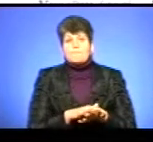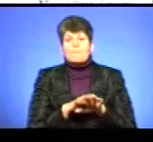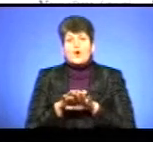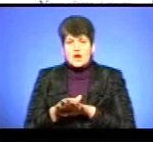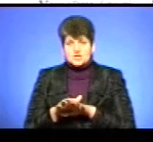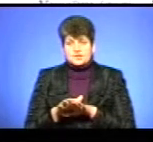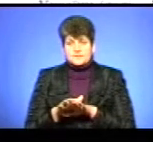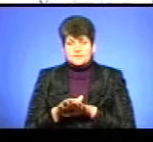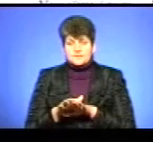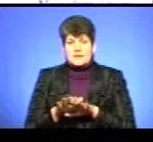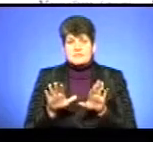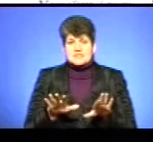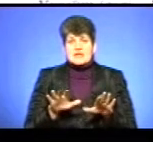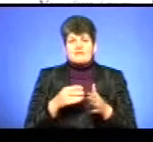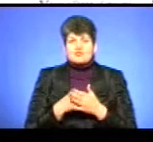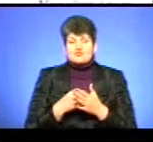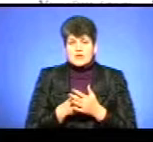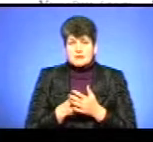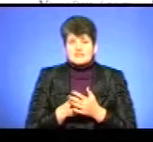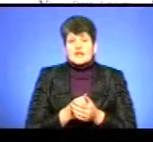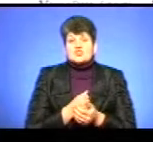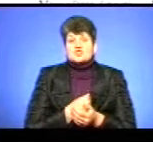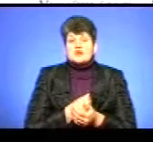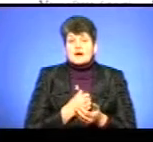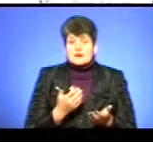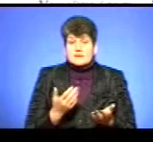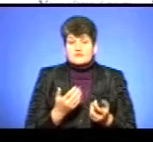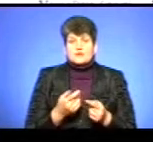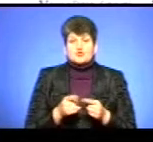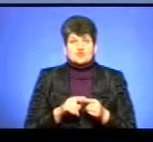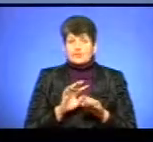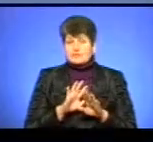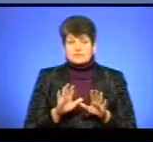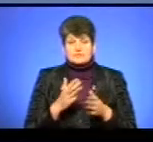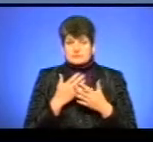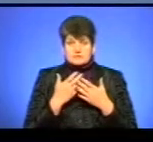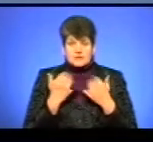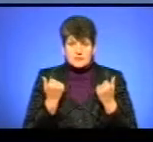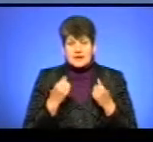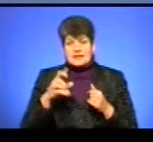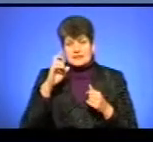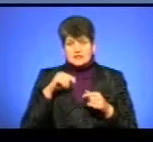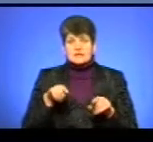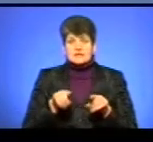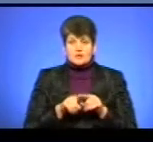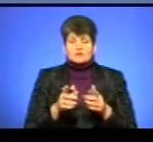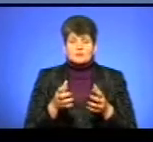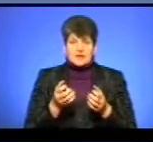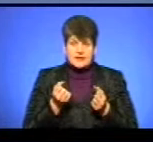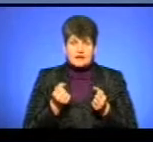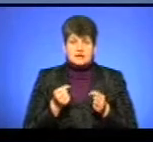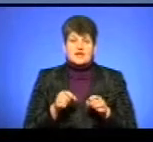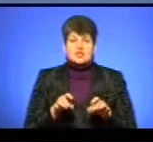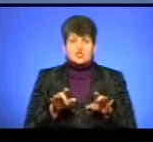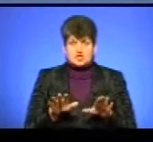коштами з місцевих бюджетів. На жаль, цього не сталося, і тому держава також прийняла відповідні